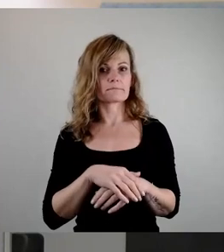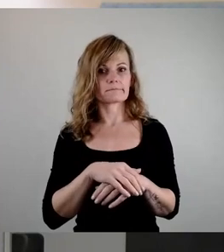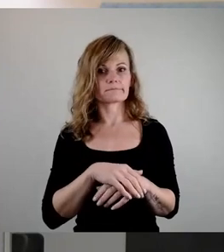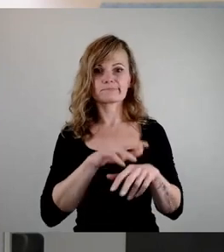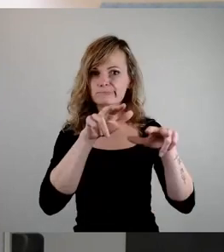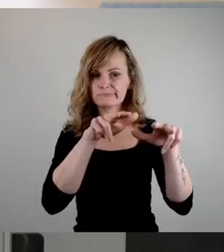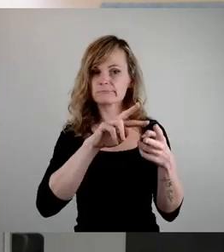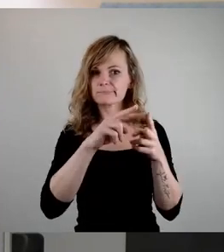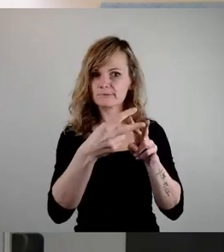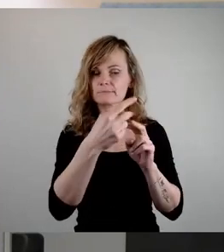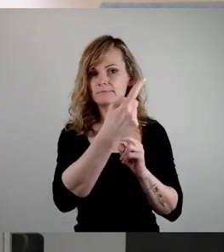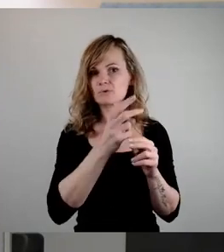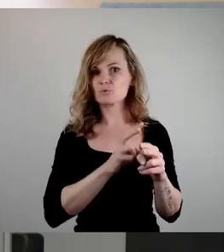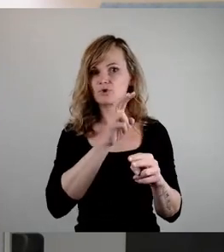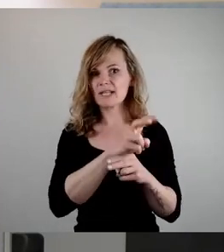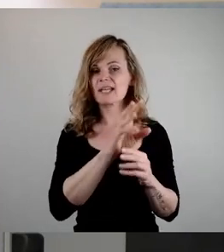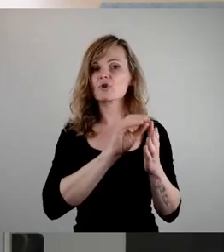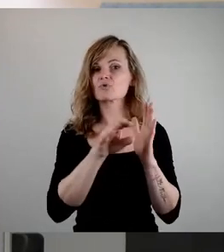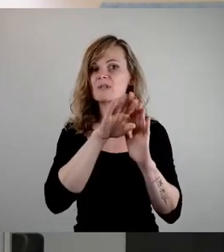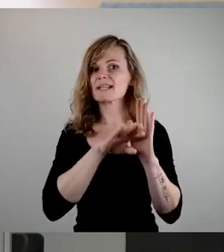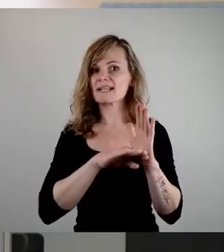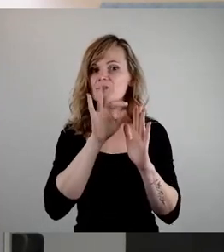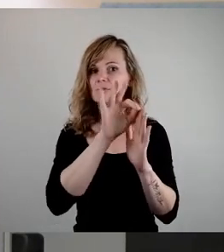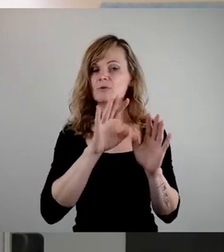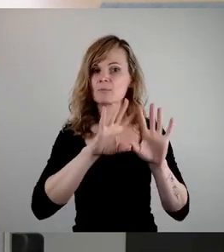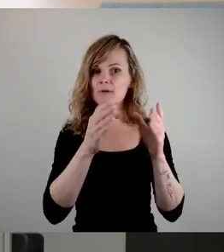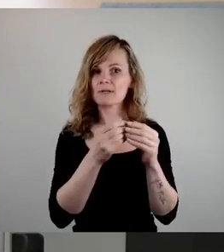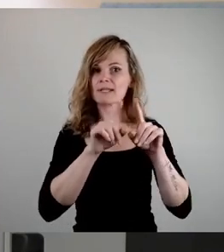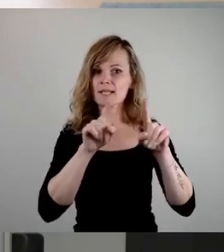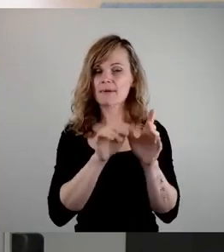jeweilige zuständige Schulgesetz über die Gemeinschaftsschulen. Vielen Dank.